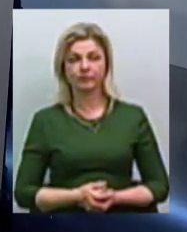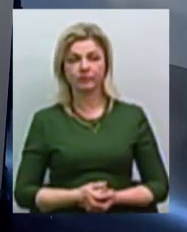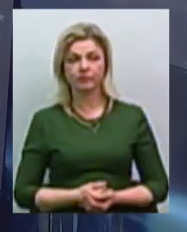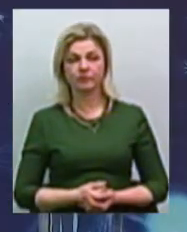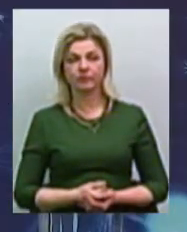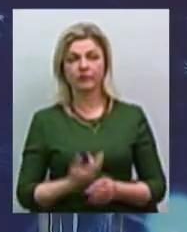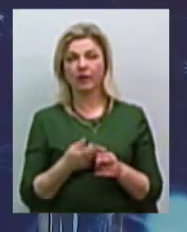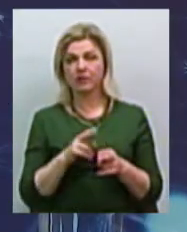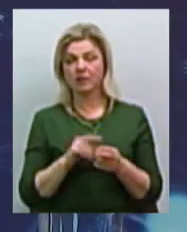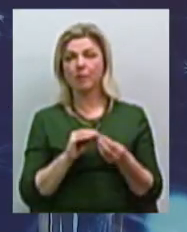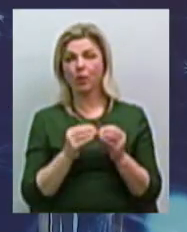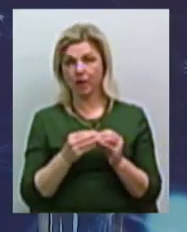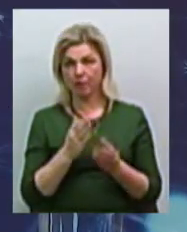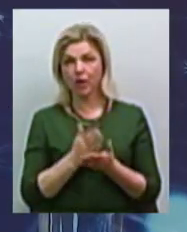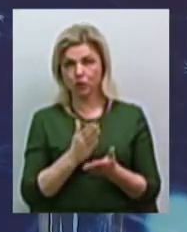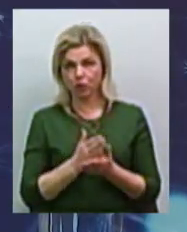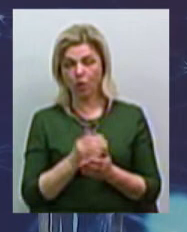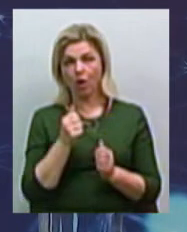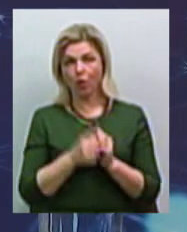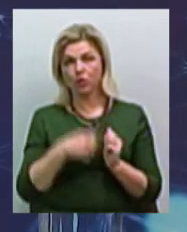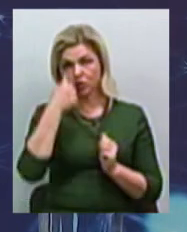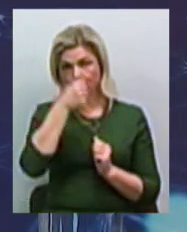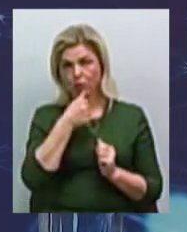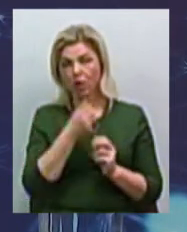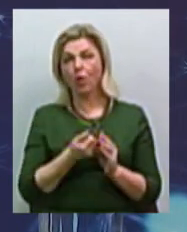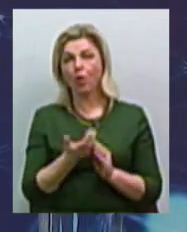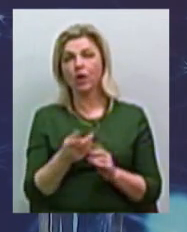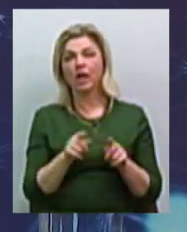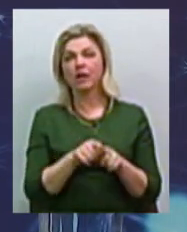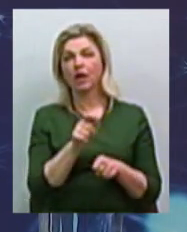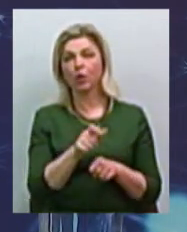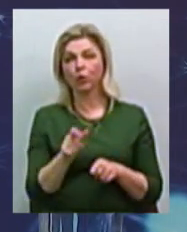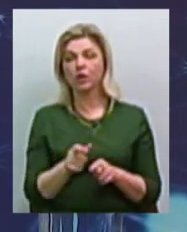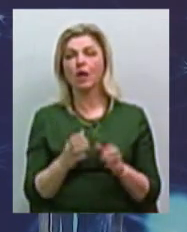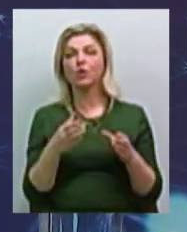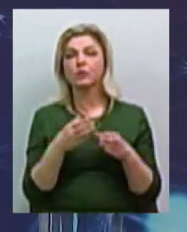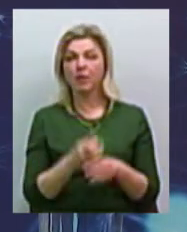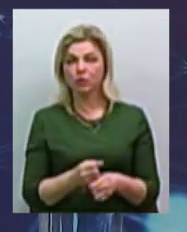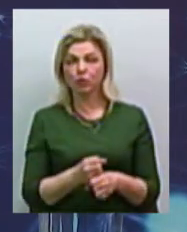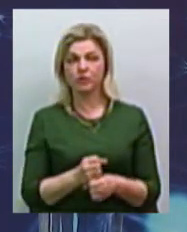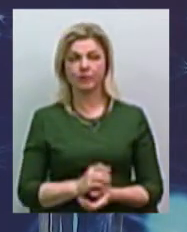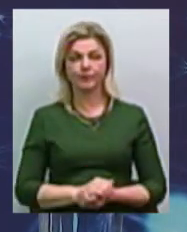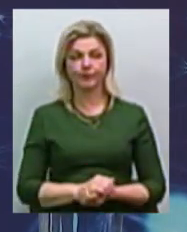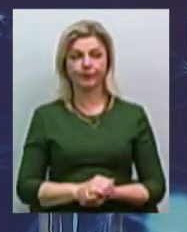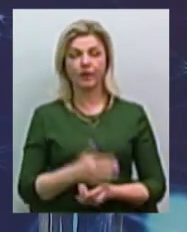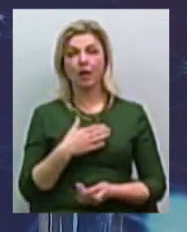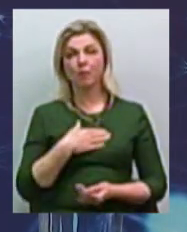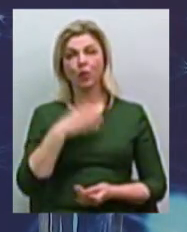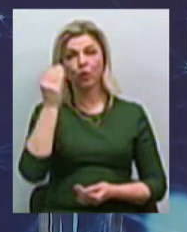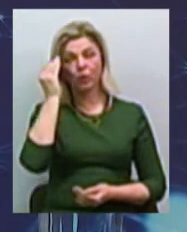дійсно, ця проблема існує, і з кожним роком кількість таких осіб зменшується. І, на мою думку,